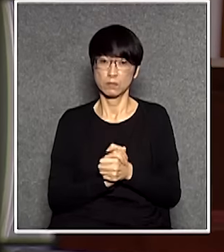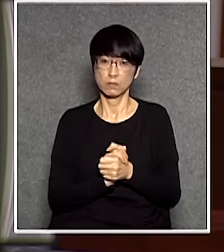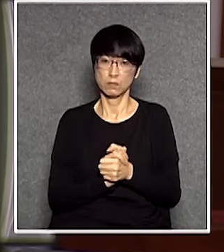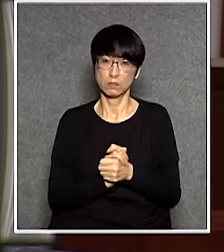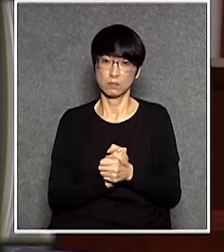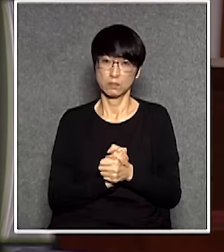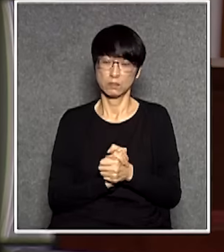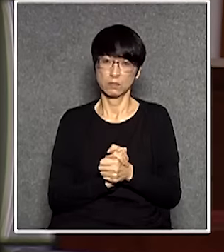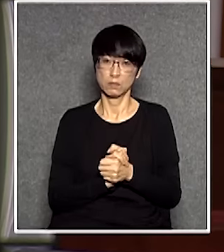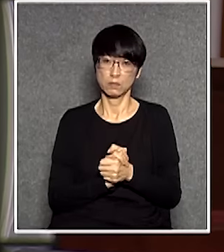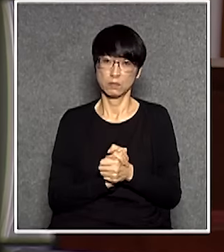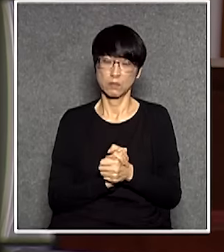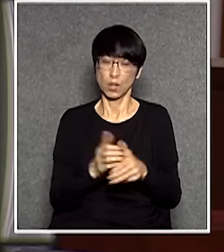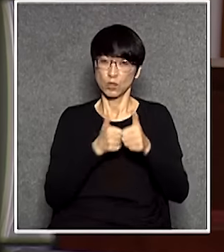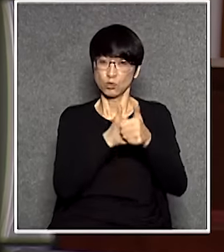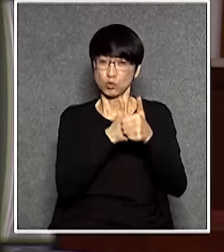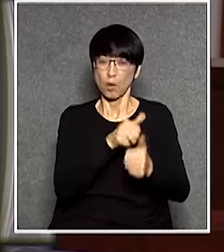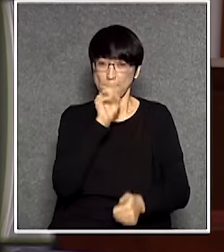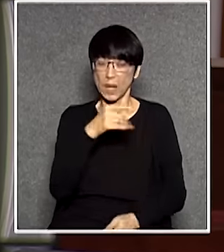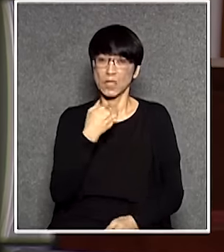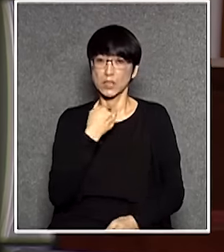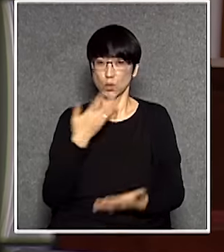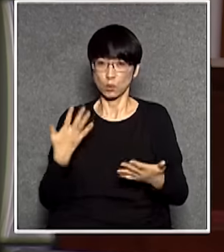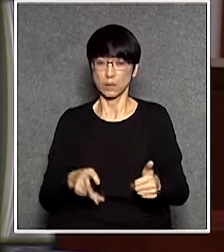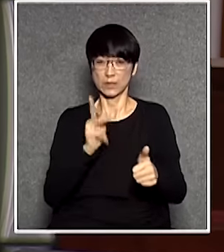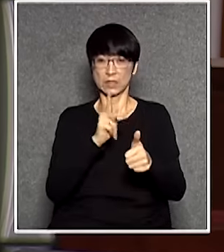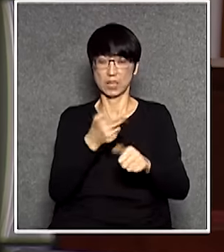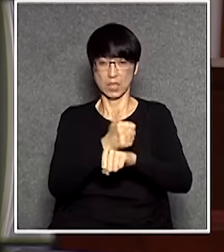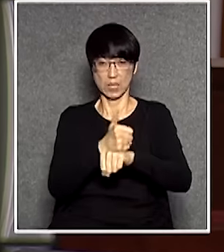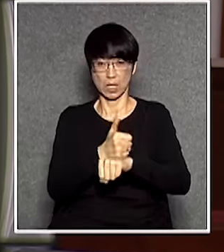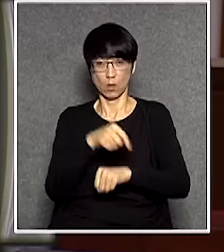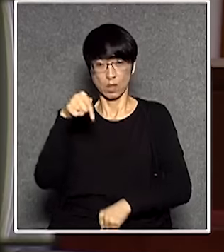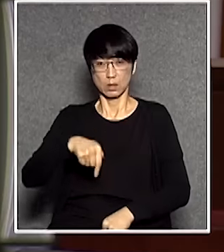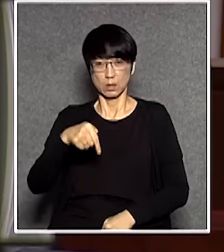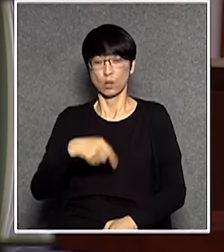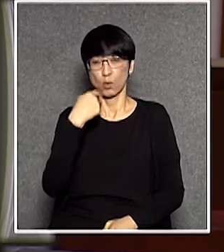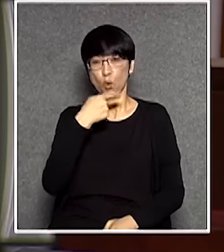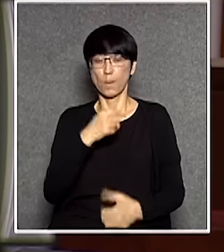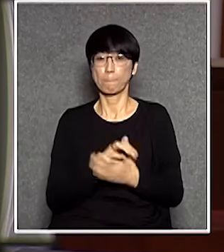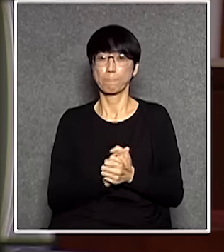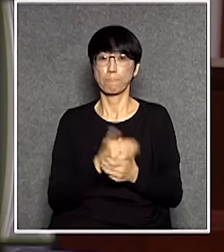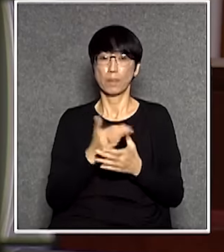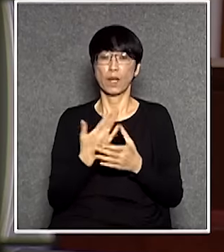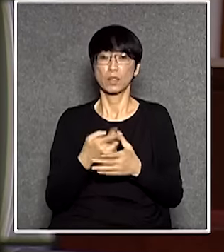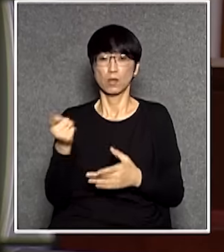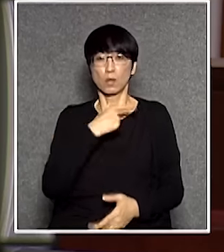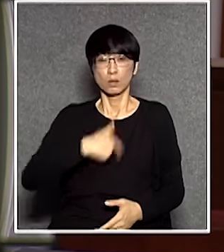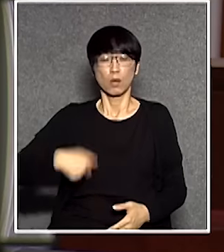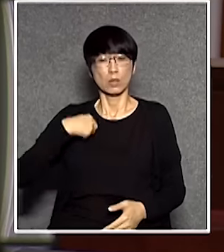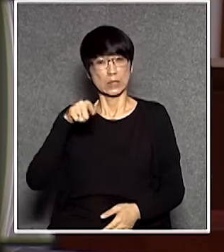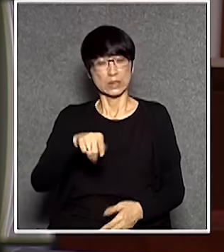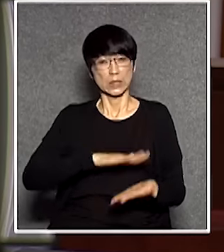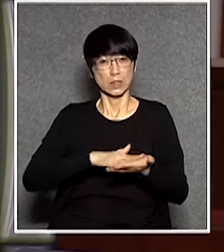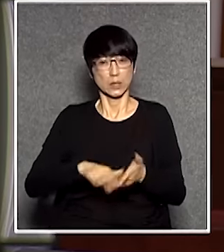這些都是值得我們追究的問題所以今天借這個機會我在這裡也可以說因為其他人沒有我這麼熟的OK